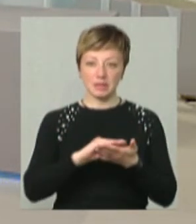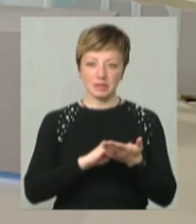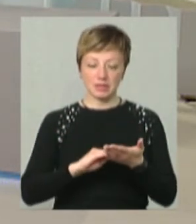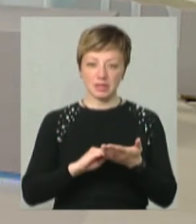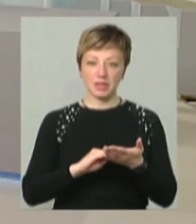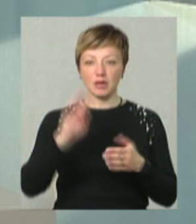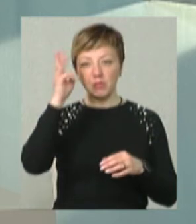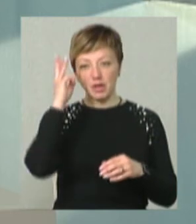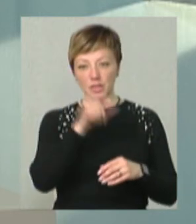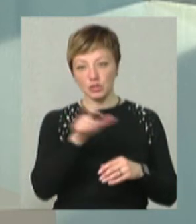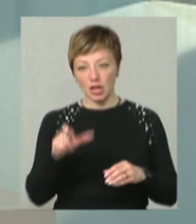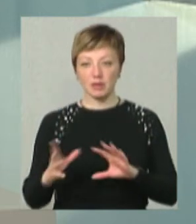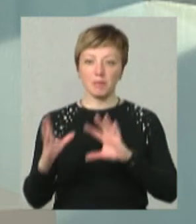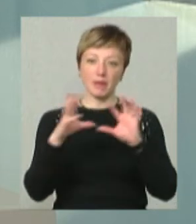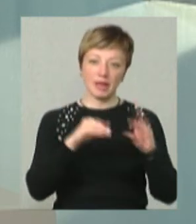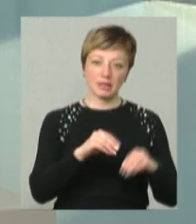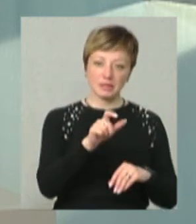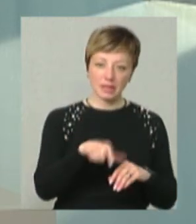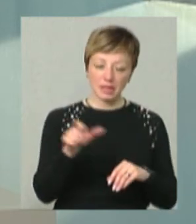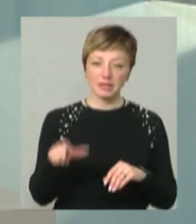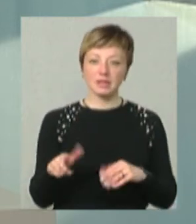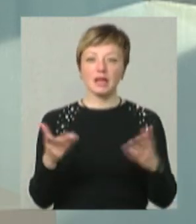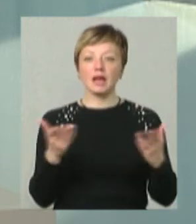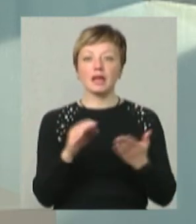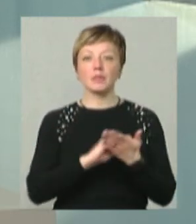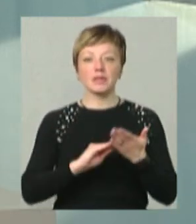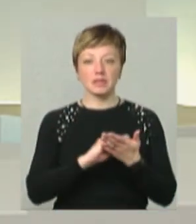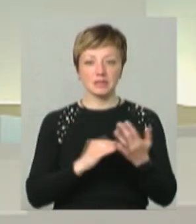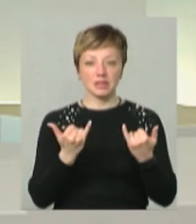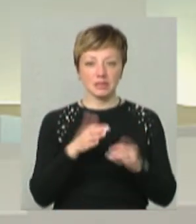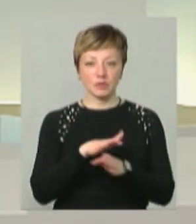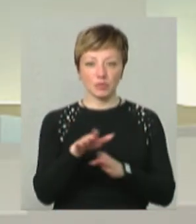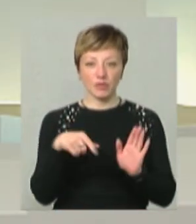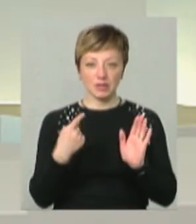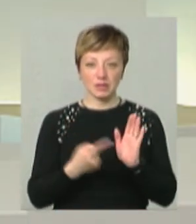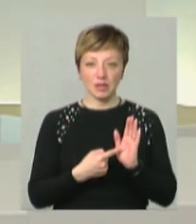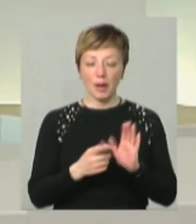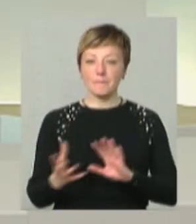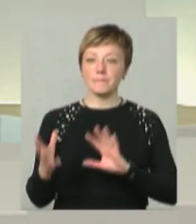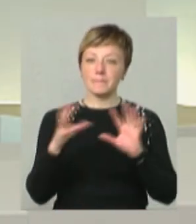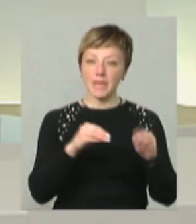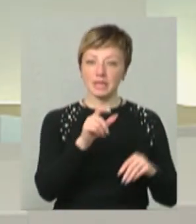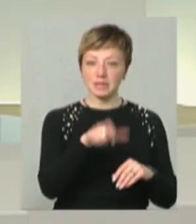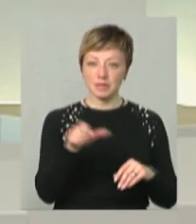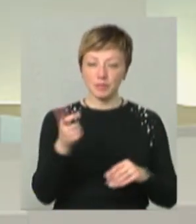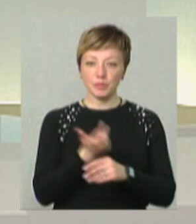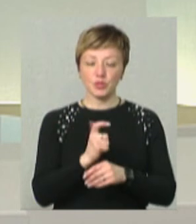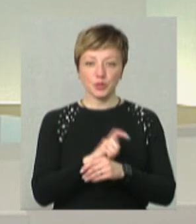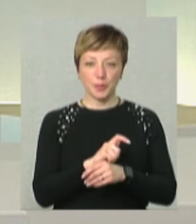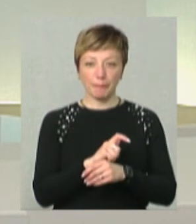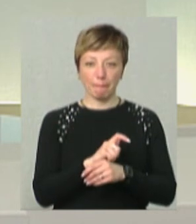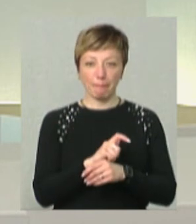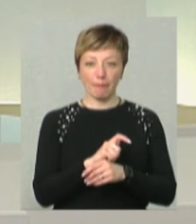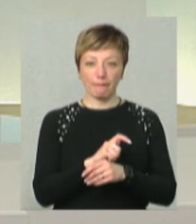і хмельничан, і переселенців. Які репетиції зараз відбуваються? Переселенці – це здебільшого